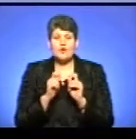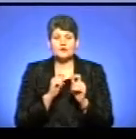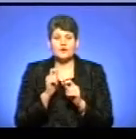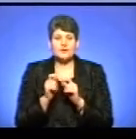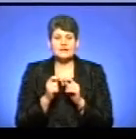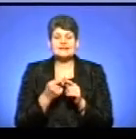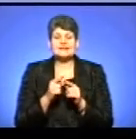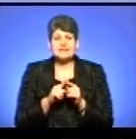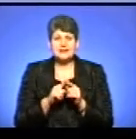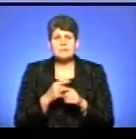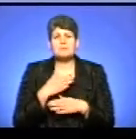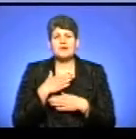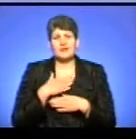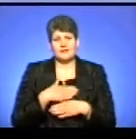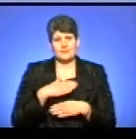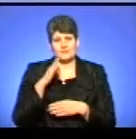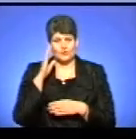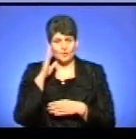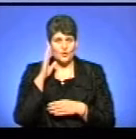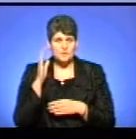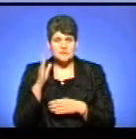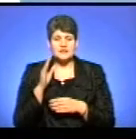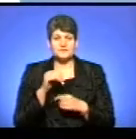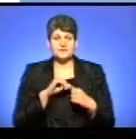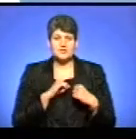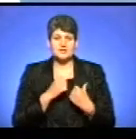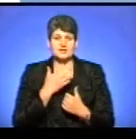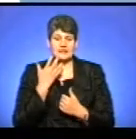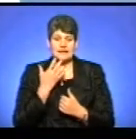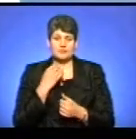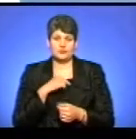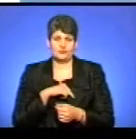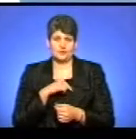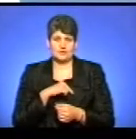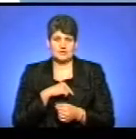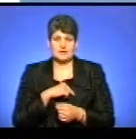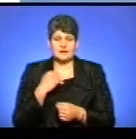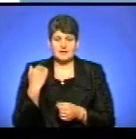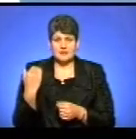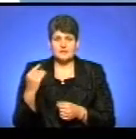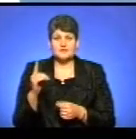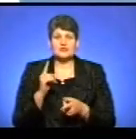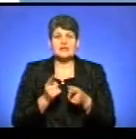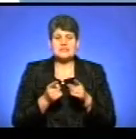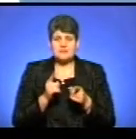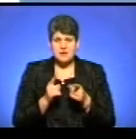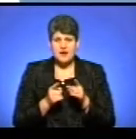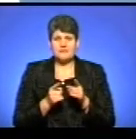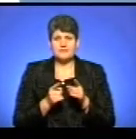це настільки приємно для хлопців, це настільки щиро і тепло в душі їм, що, насправді,